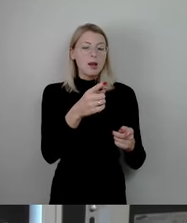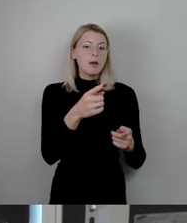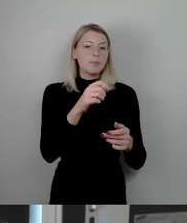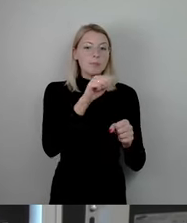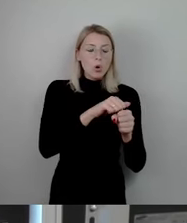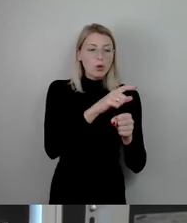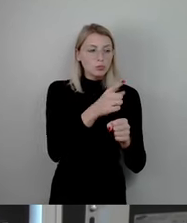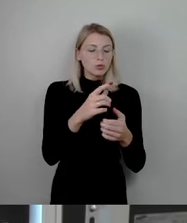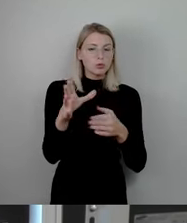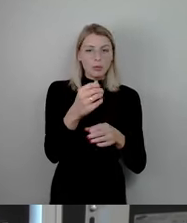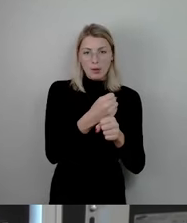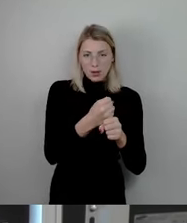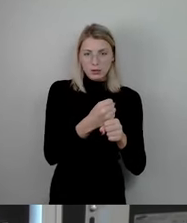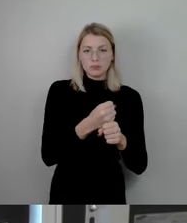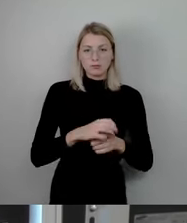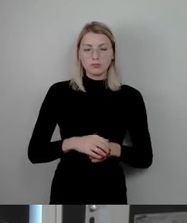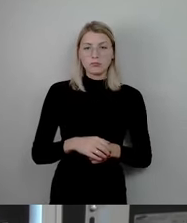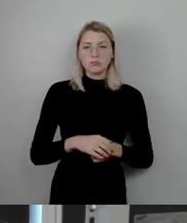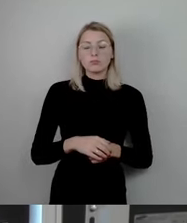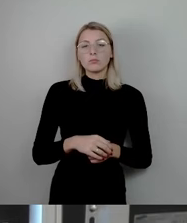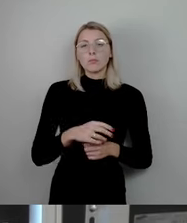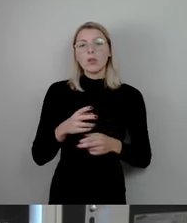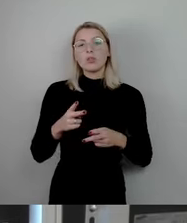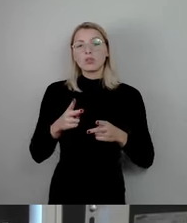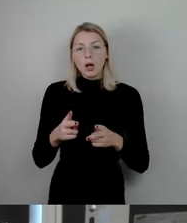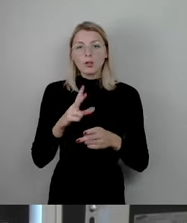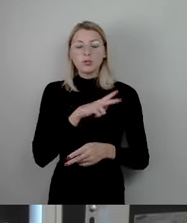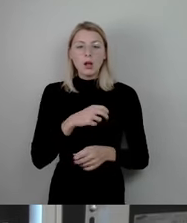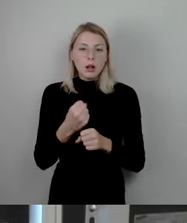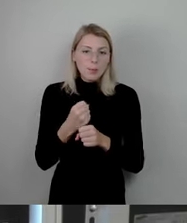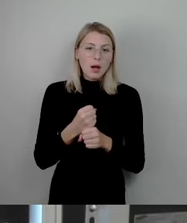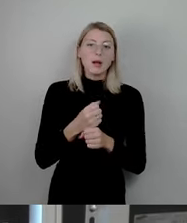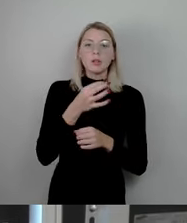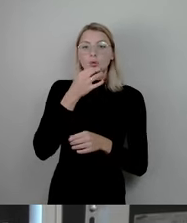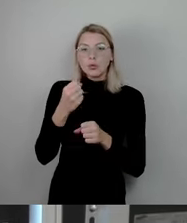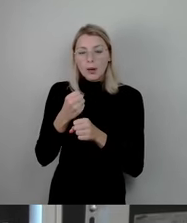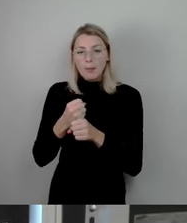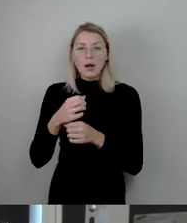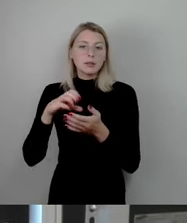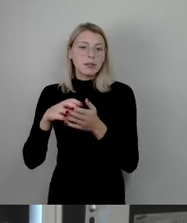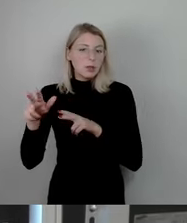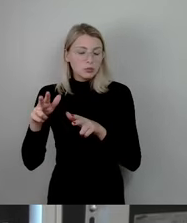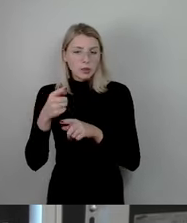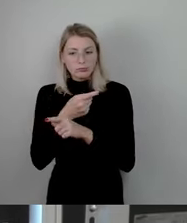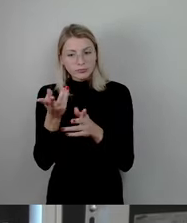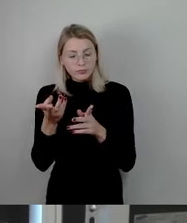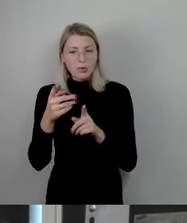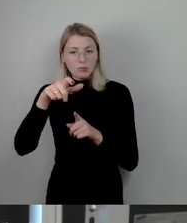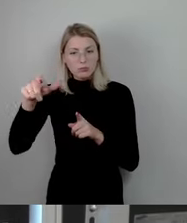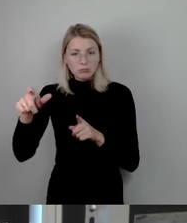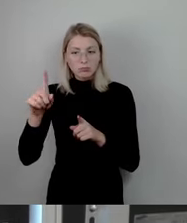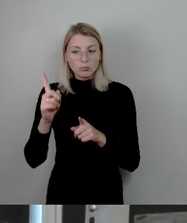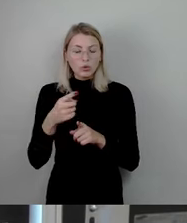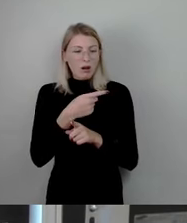Sicherheitskräfte, Straßensozialarbeit, mobile Jugendarbeit, das Dynamo-Fan-Projekt und das Citymanagement, all diese Akteure müssen vor Ort an einem